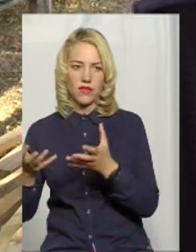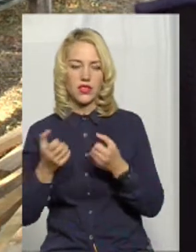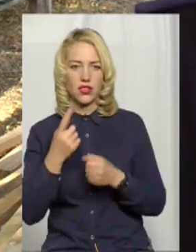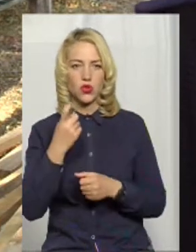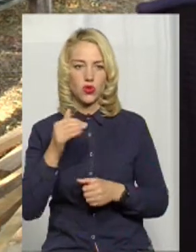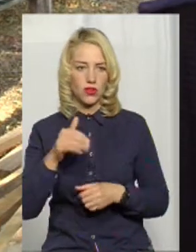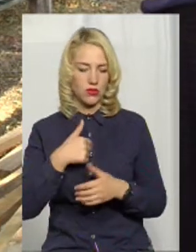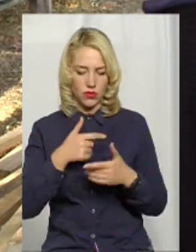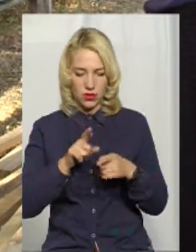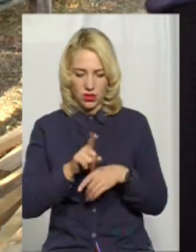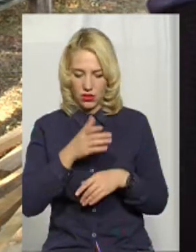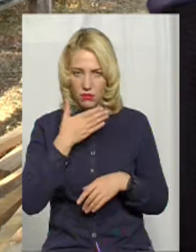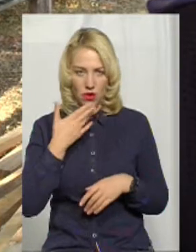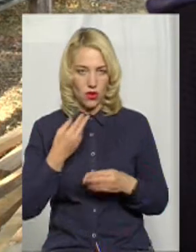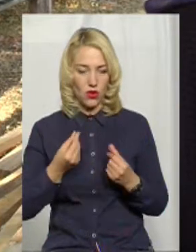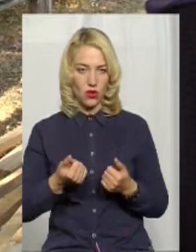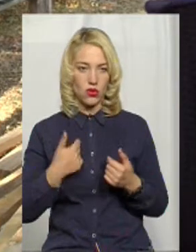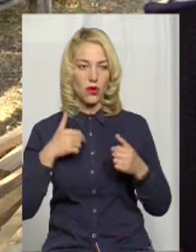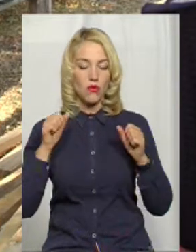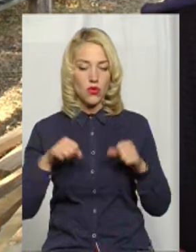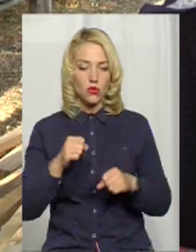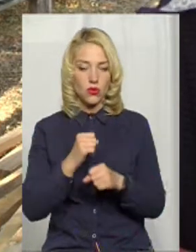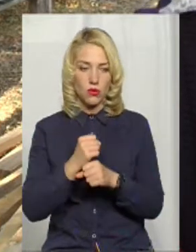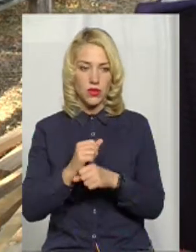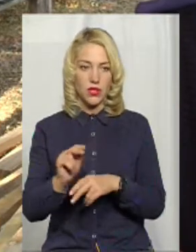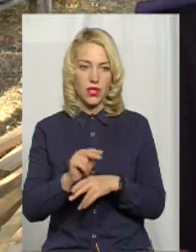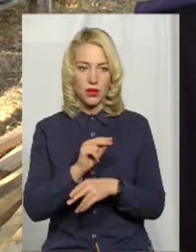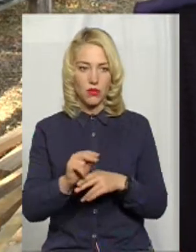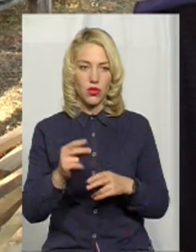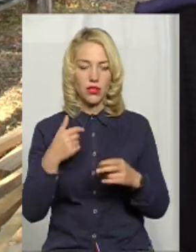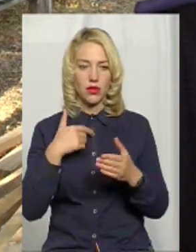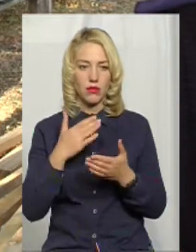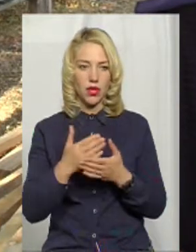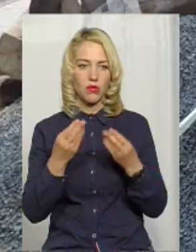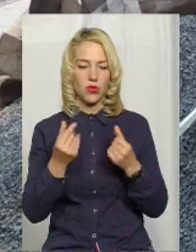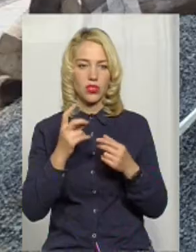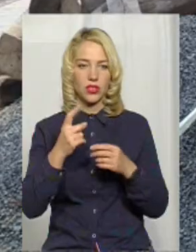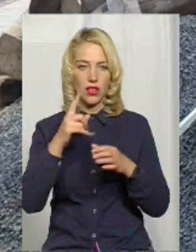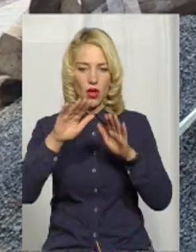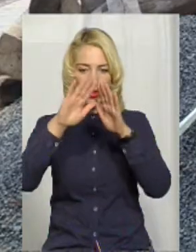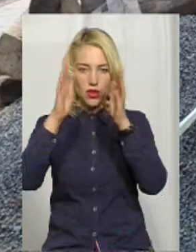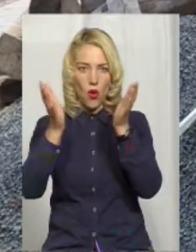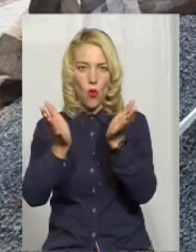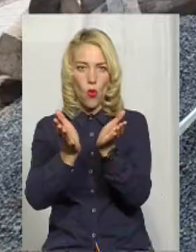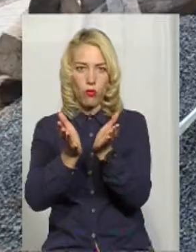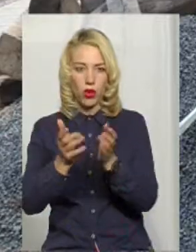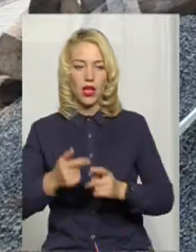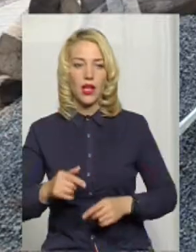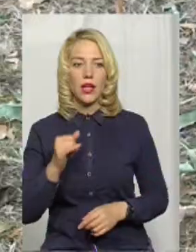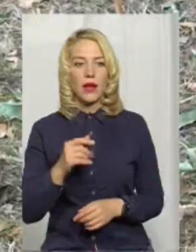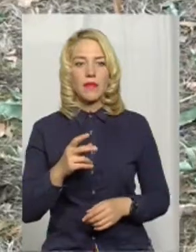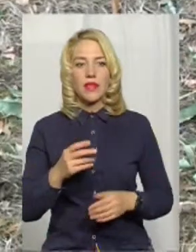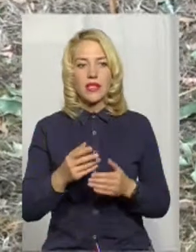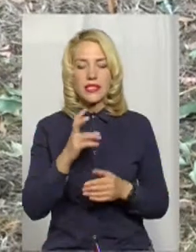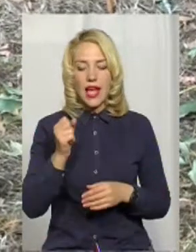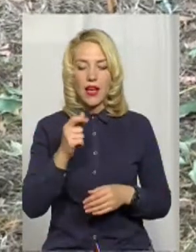Ми не маємо такі гроші. Ми можемо тільки зробити ремонт, і то ми маємо гроші тільки на один купол. За роки існування церкви допомоги ні від кого